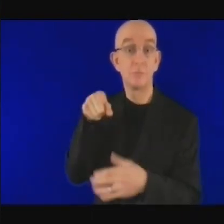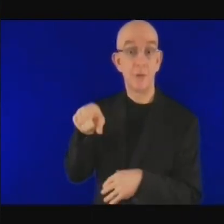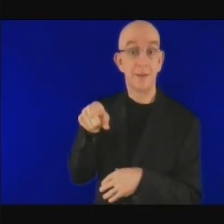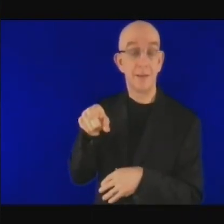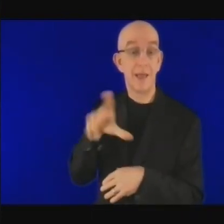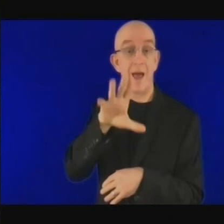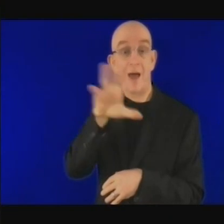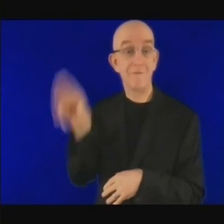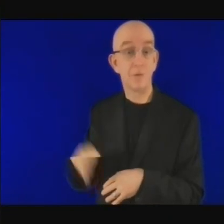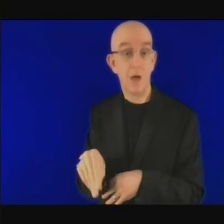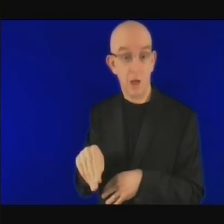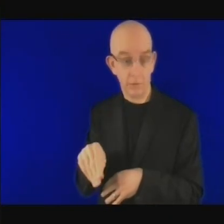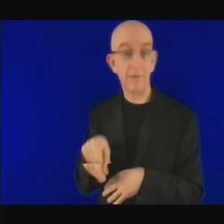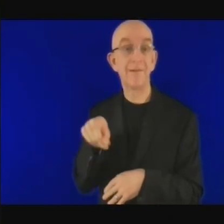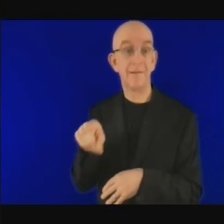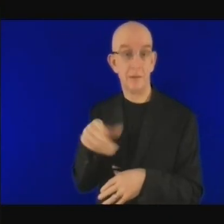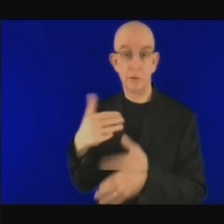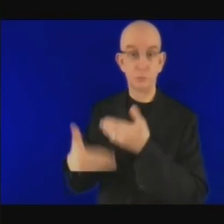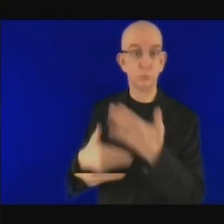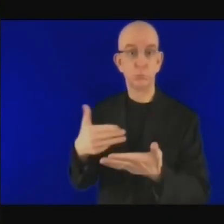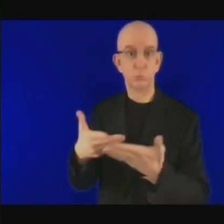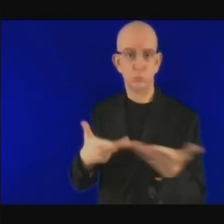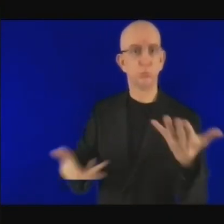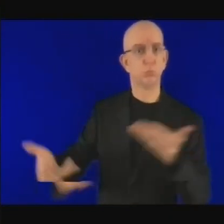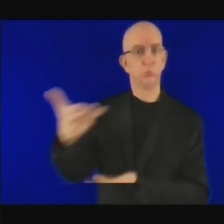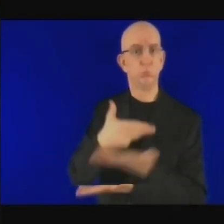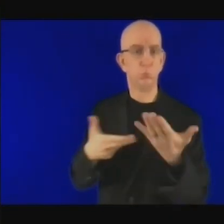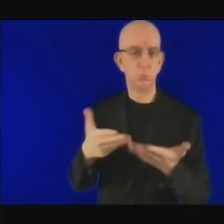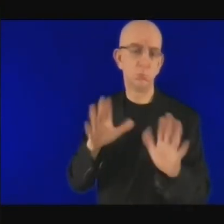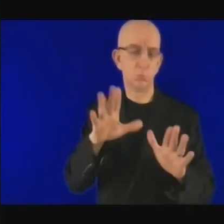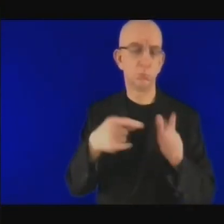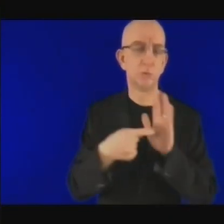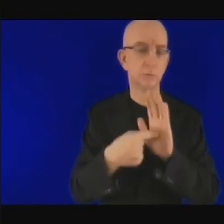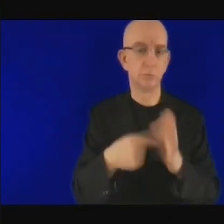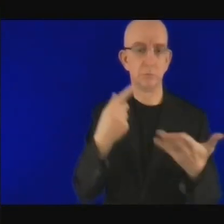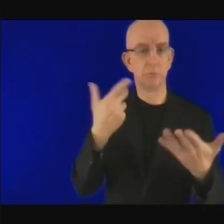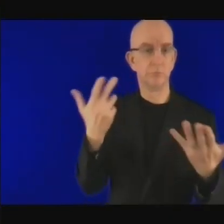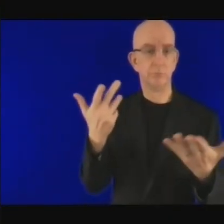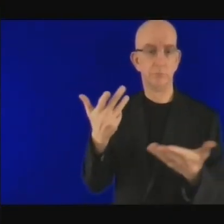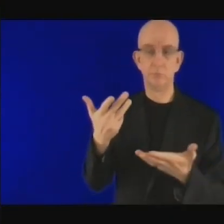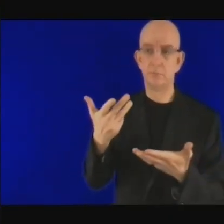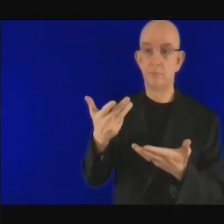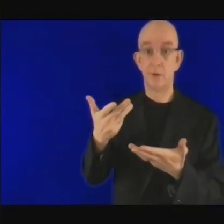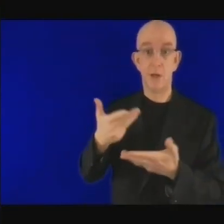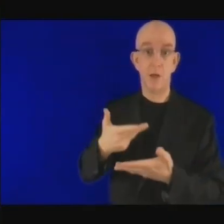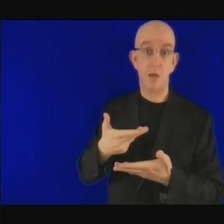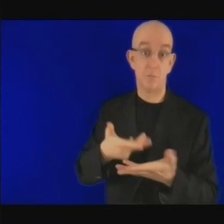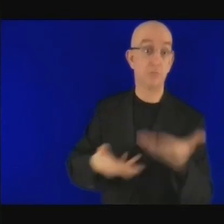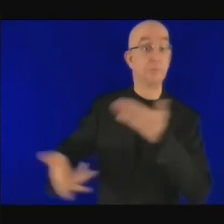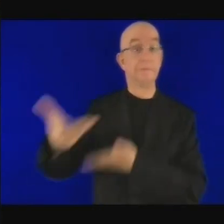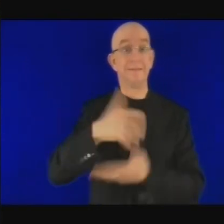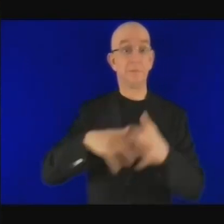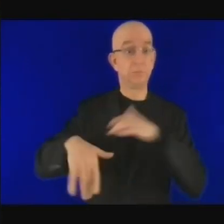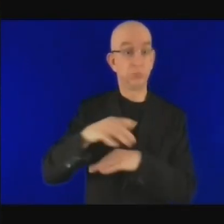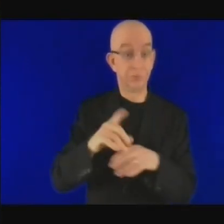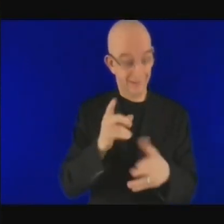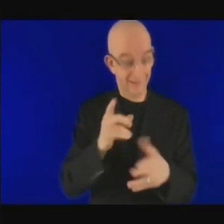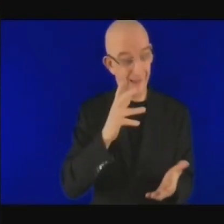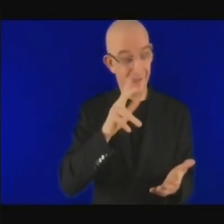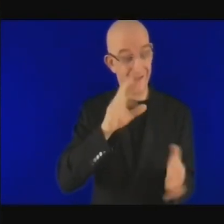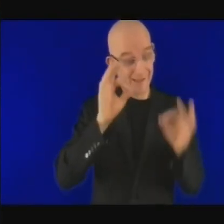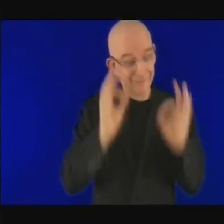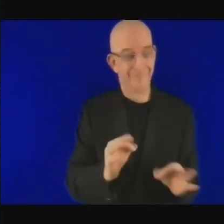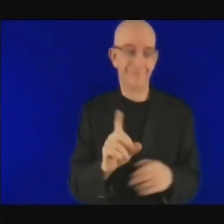le commerce libre sans entrave n'est pas vraiment réaliste. Aller en Guinée et Côte-à-Réal, par exemple,